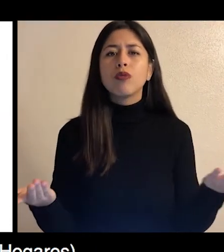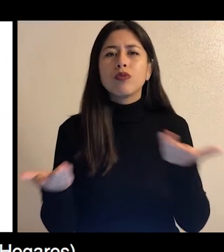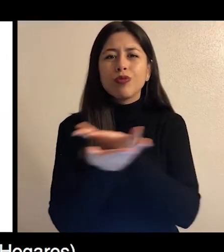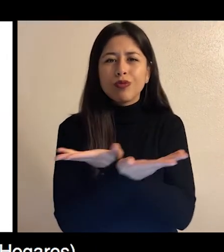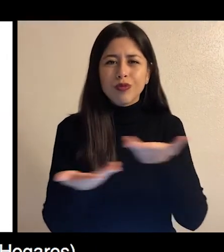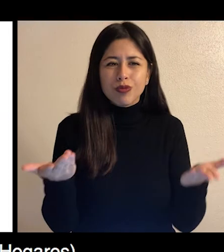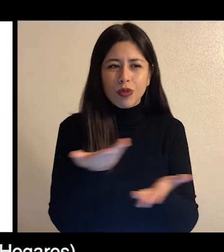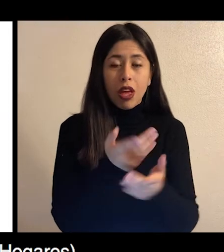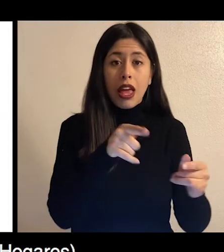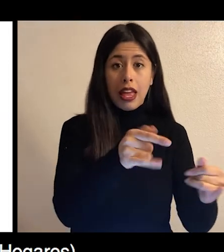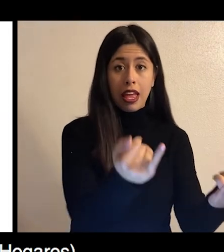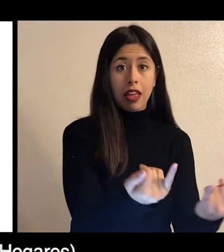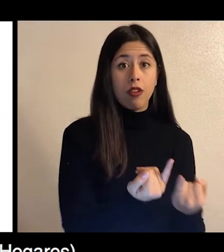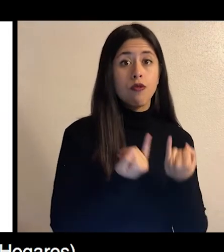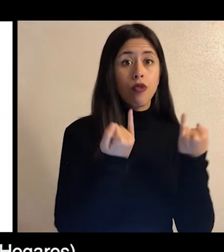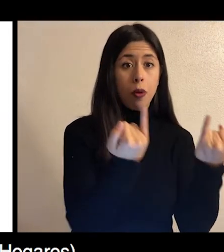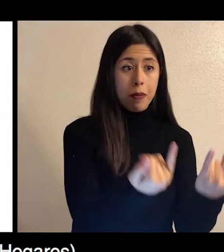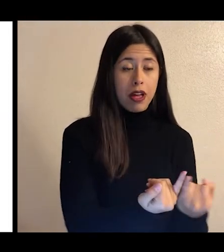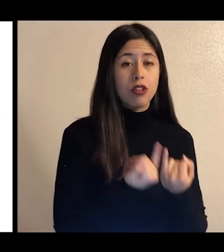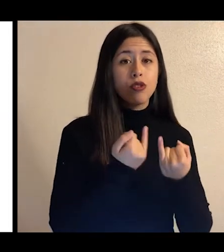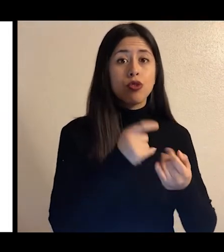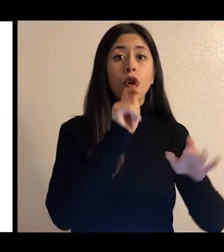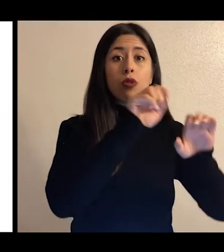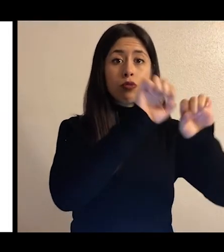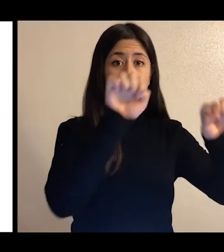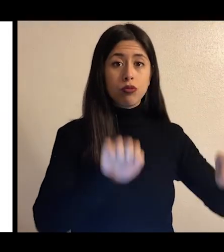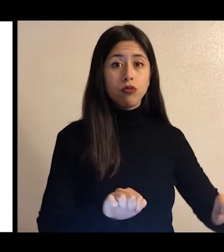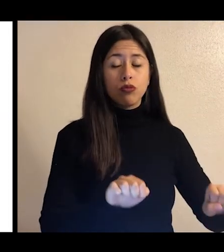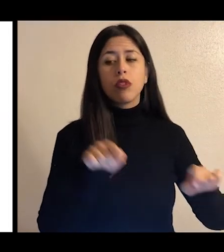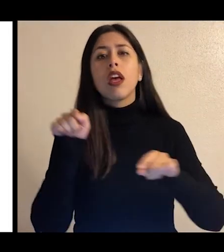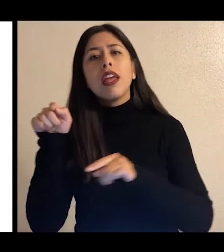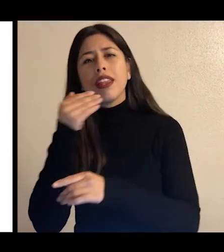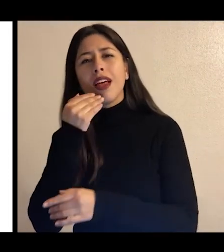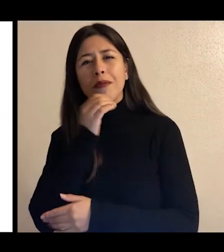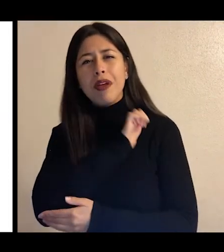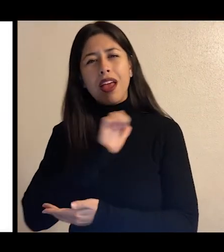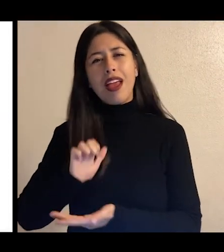KAYO. An espanyol, nou rele rejistro sosyal de orgadis.